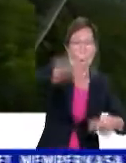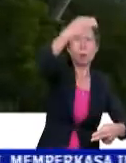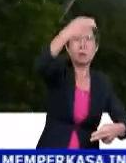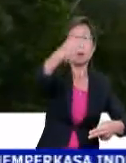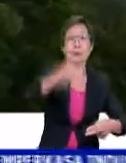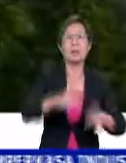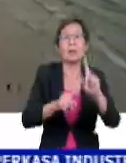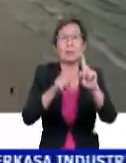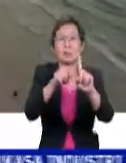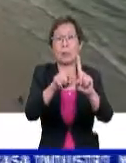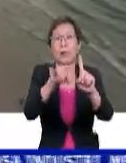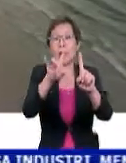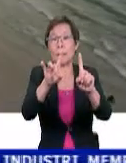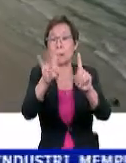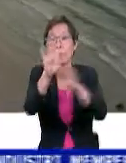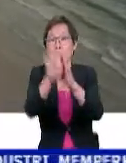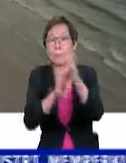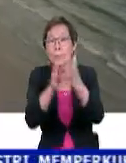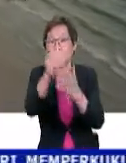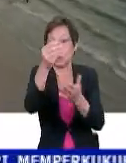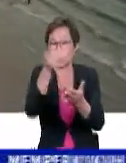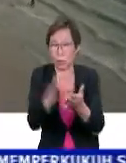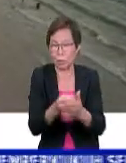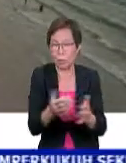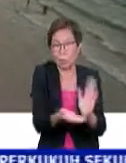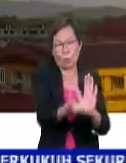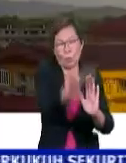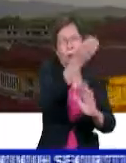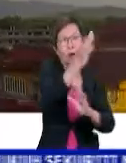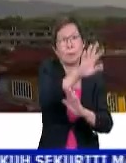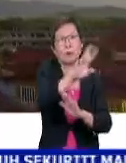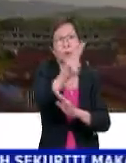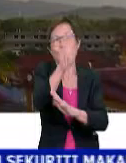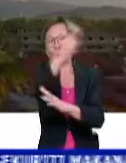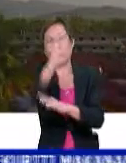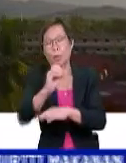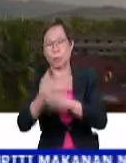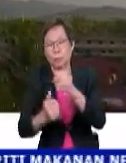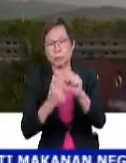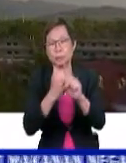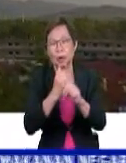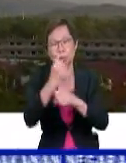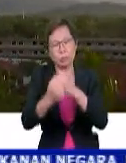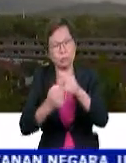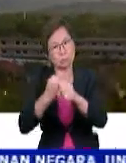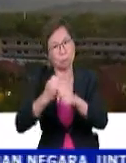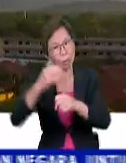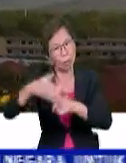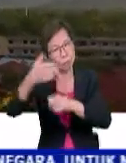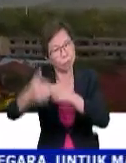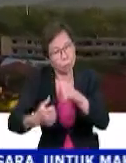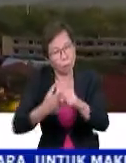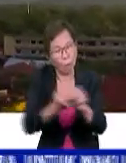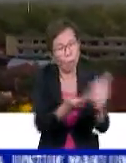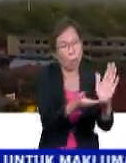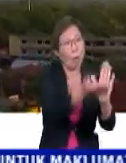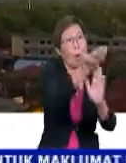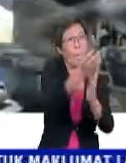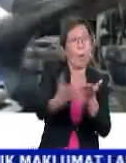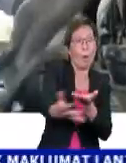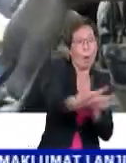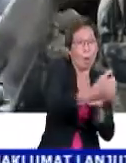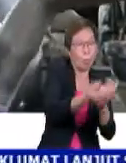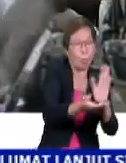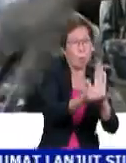hasil RM1.8 bilion meningkat 52% tahun ke tahun. Selain itu peningkatan hasil